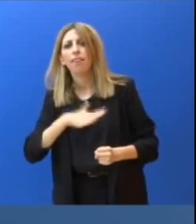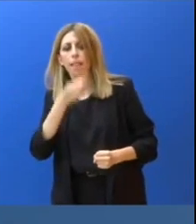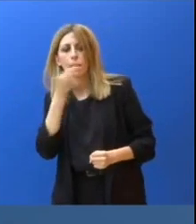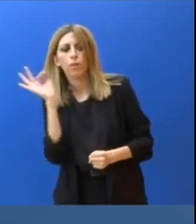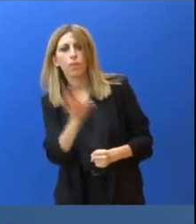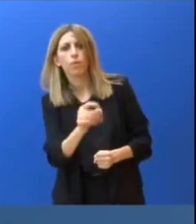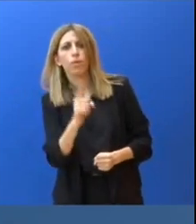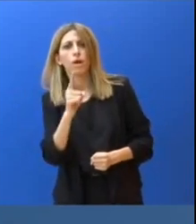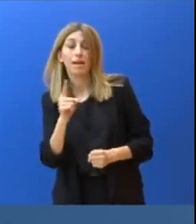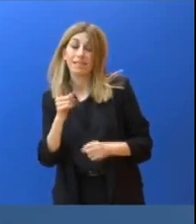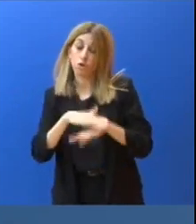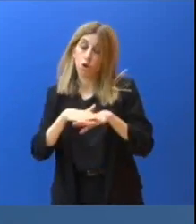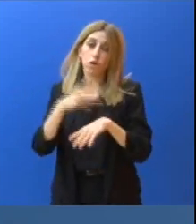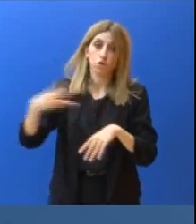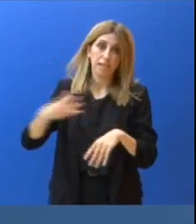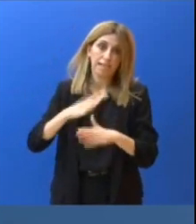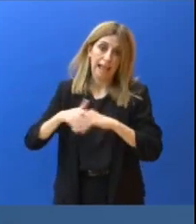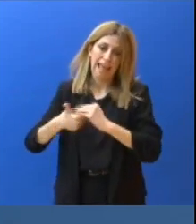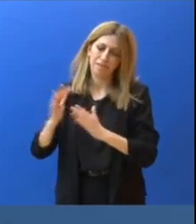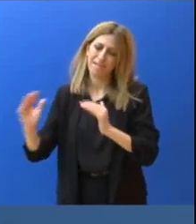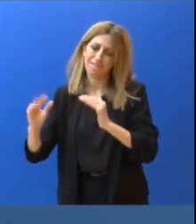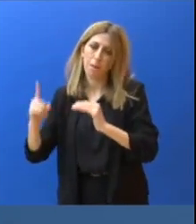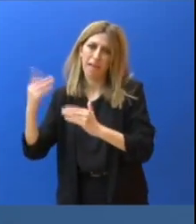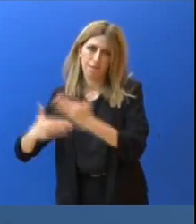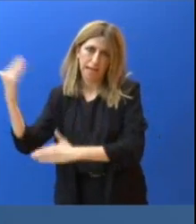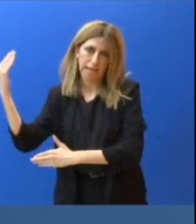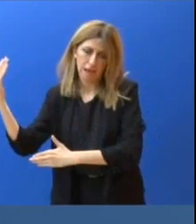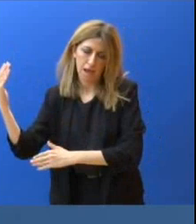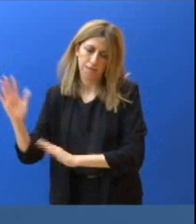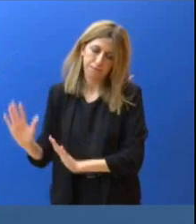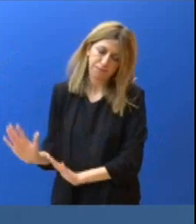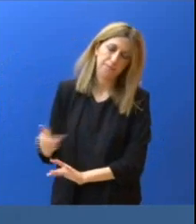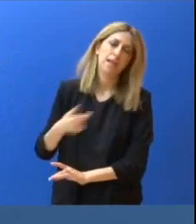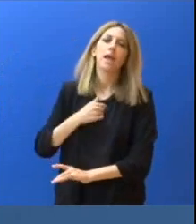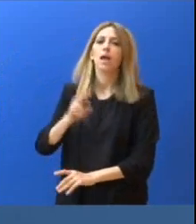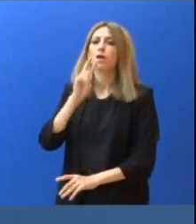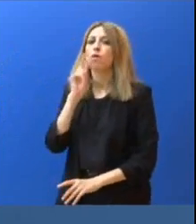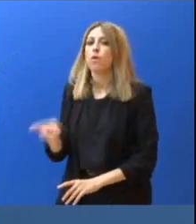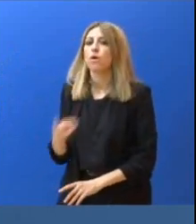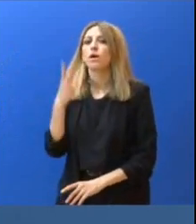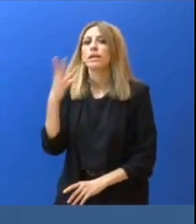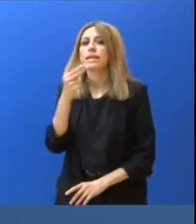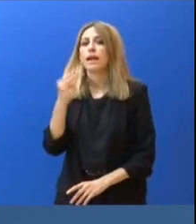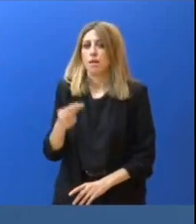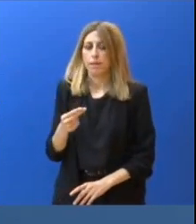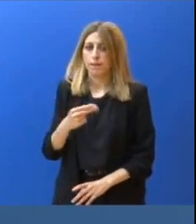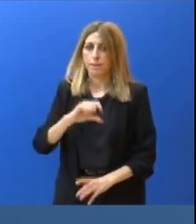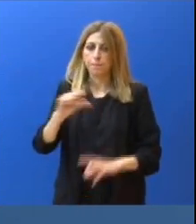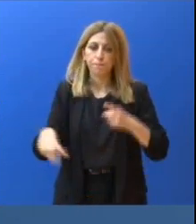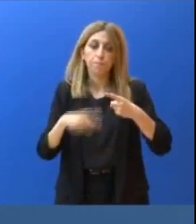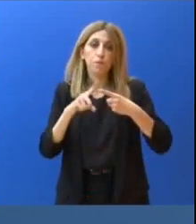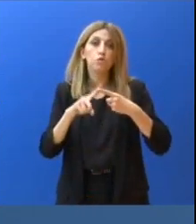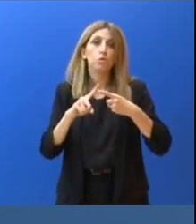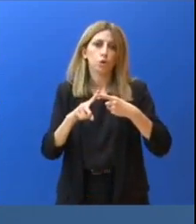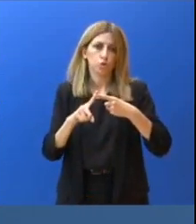που έχω να πω επί της ουσίας της ανακοίνωσης της αξιωματικής αντιπολίτευσης είναι ότι θίγει κυρίως τρία θέματα. Το πρώτο θέμα είναι